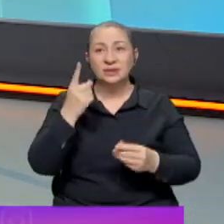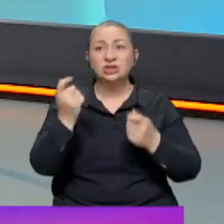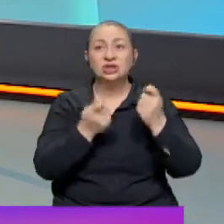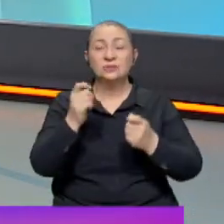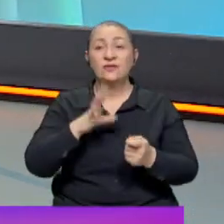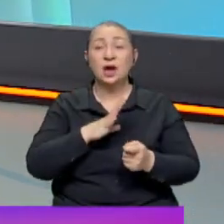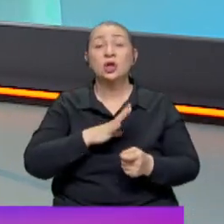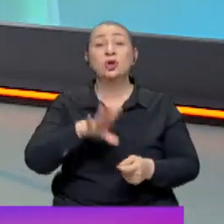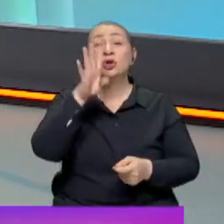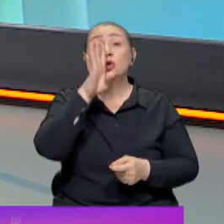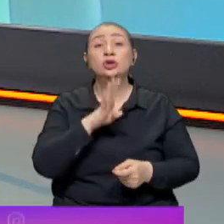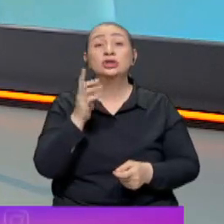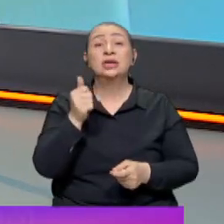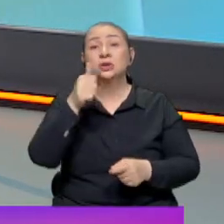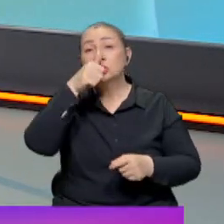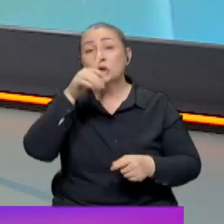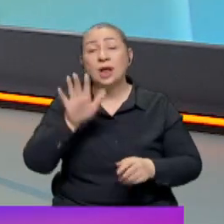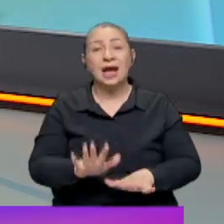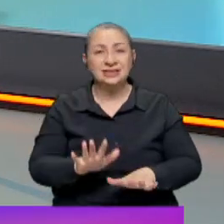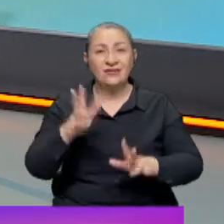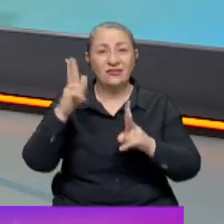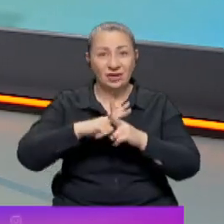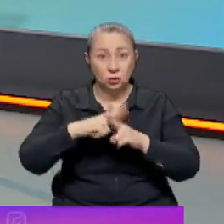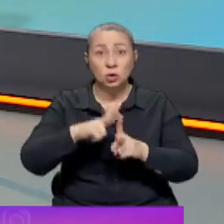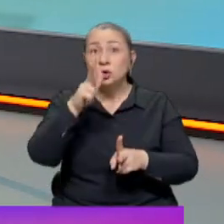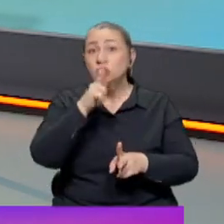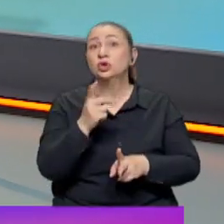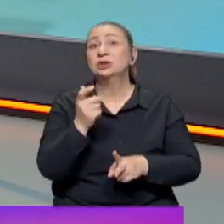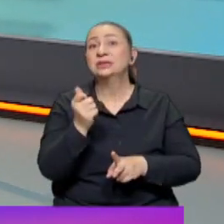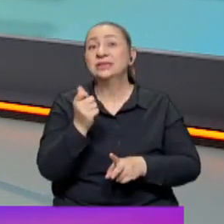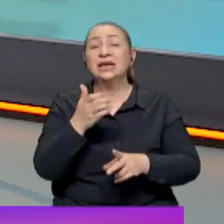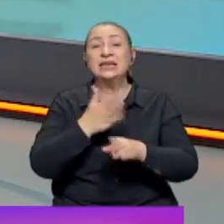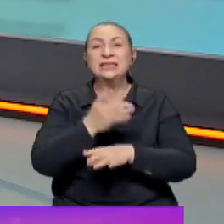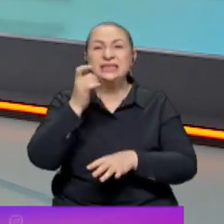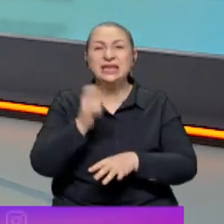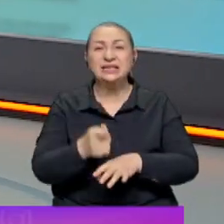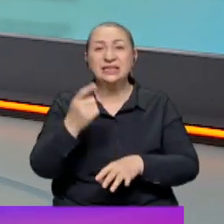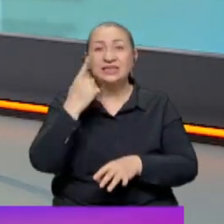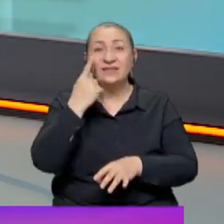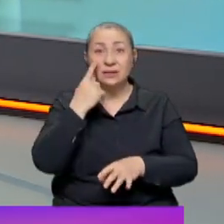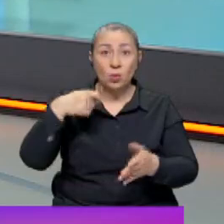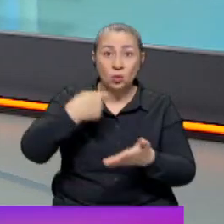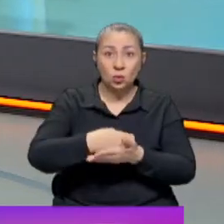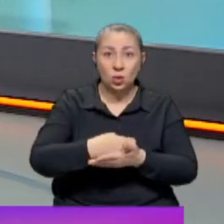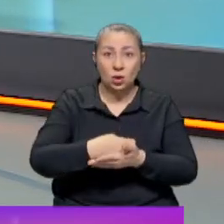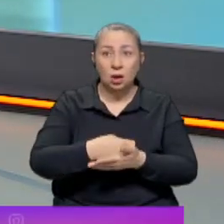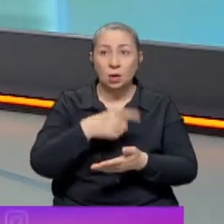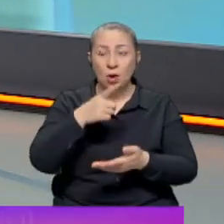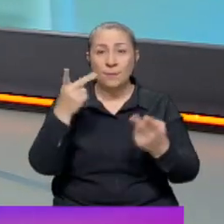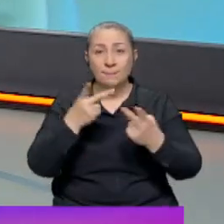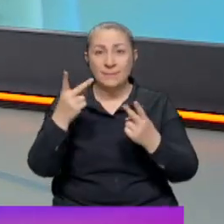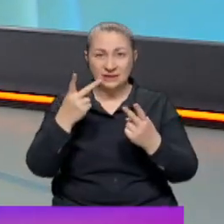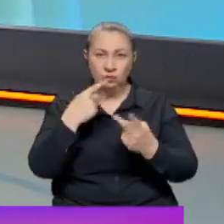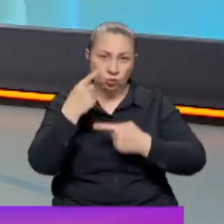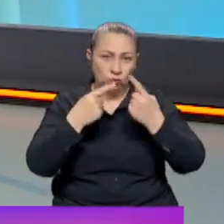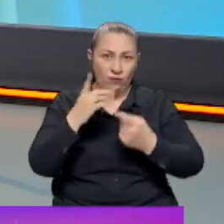çalışma var. 400 liralık doğa gaz faturamızın 300 lirasını gerçekten devlet mi karşılıyor? Hani böyle mesajlarda